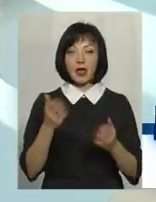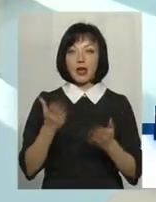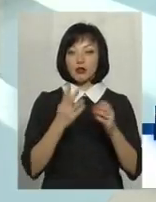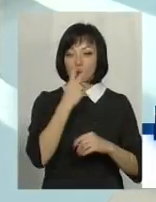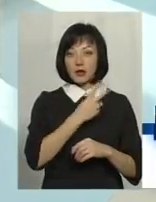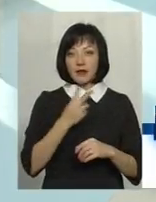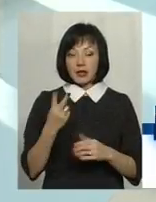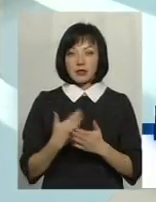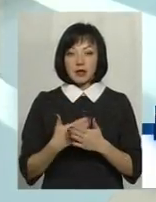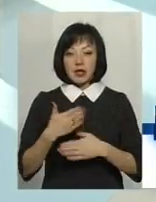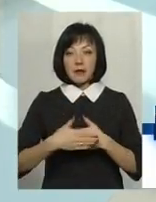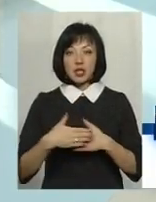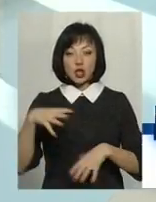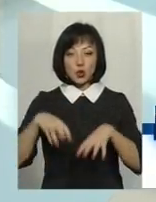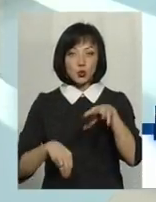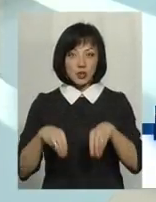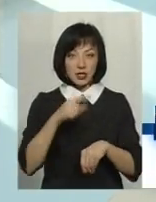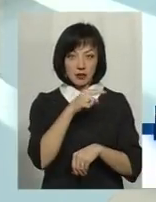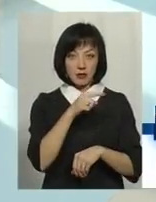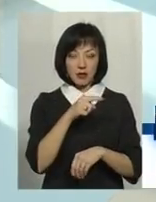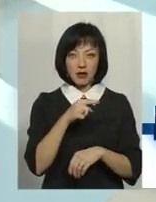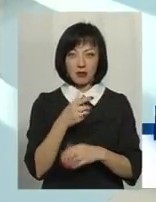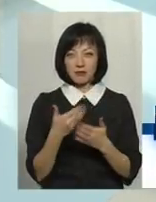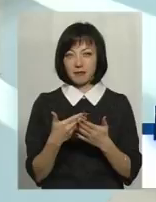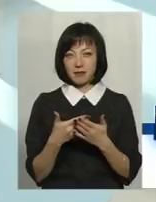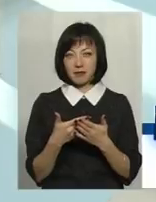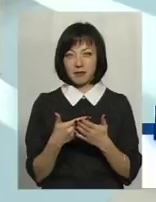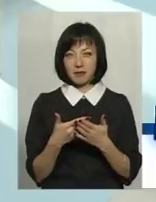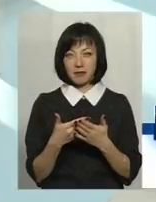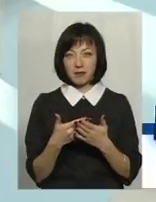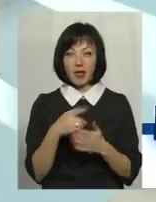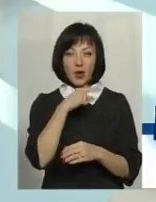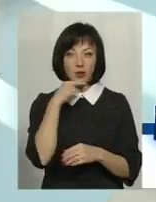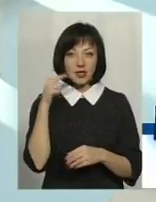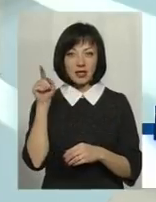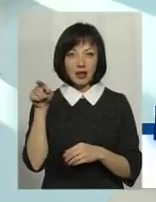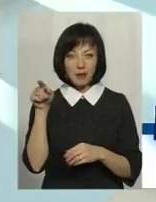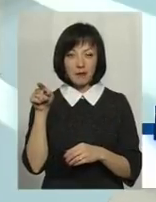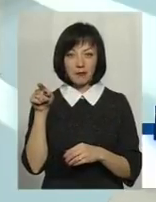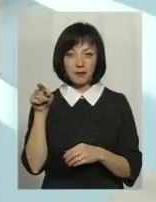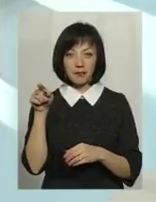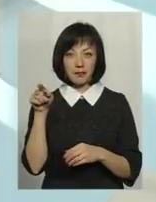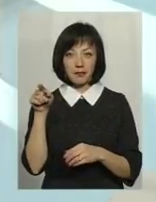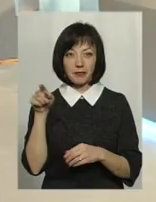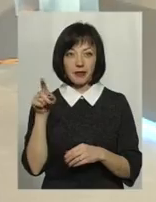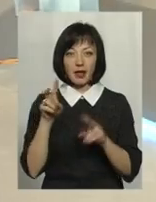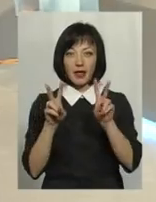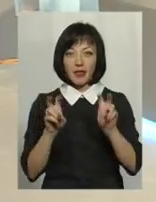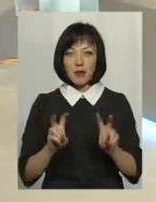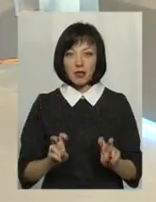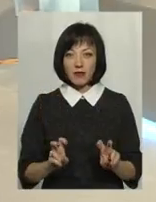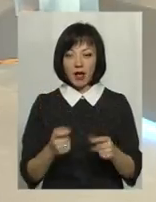Якщо подивитися, скажімо, найближчих сусідів, навіть не хотілося б в приклад ставити той же самої Росії, то там найменування